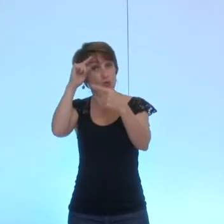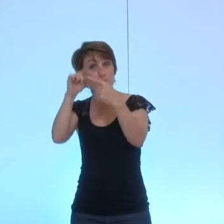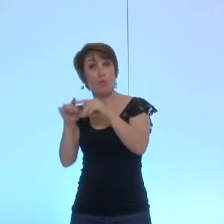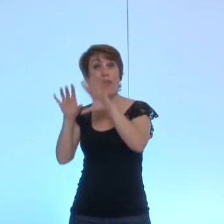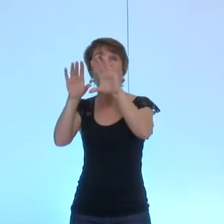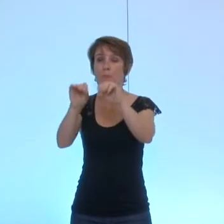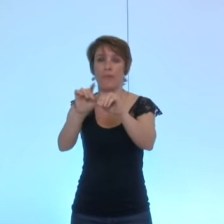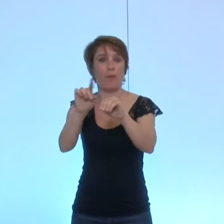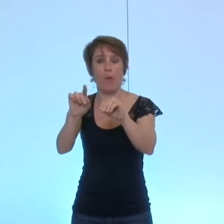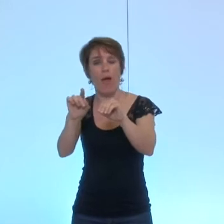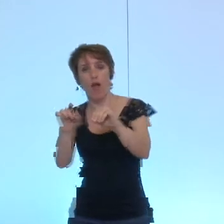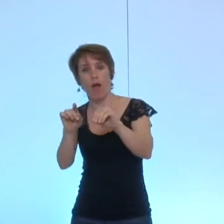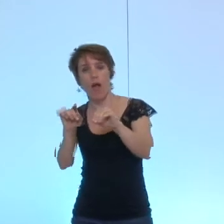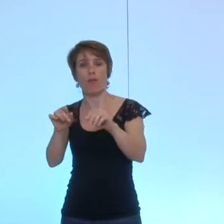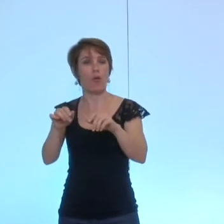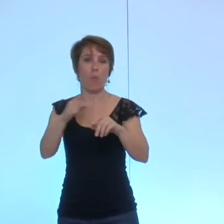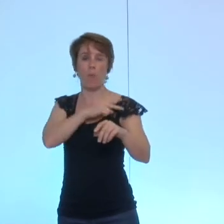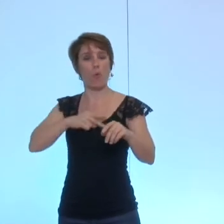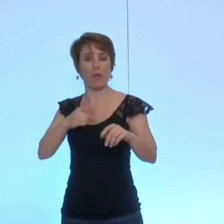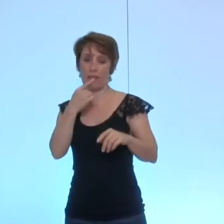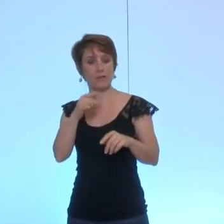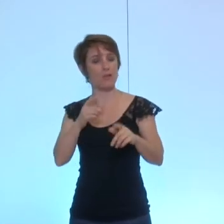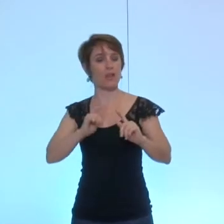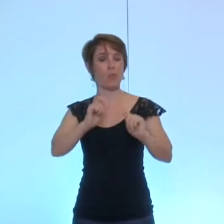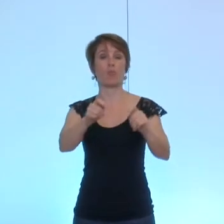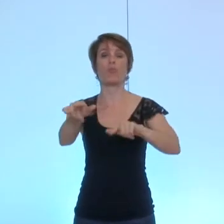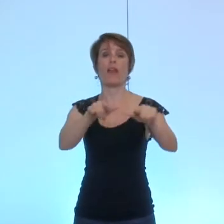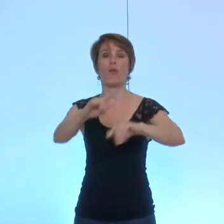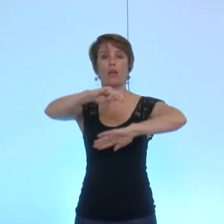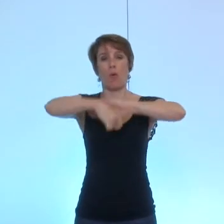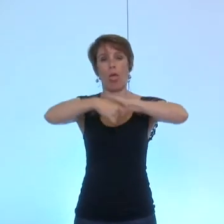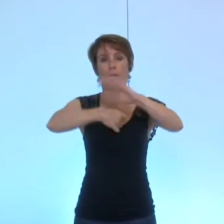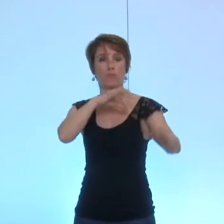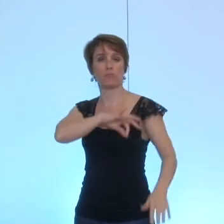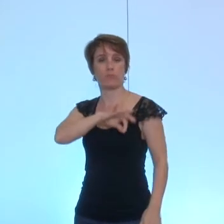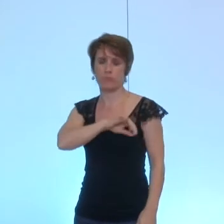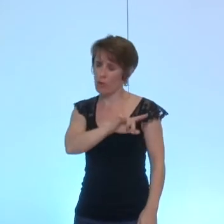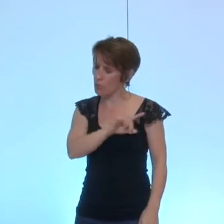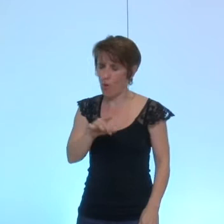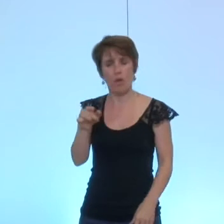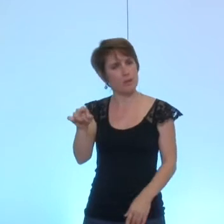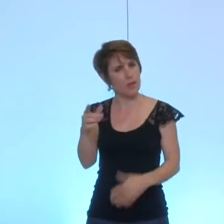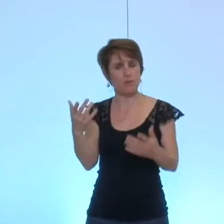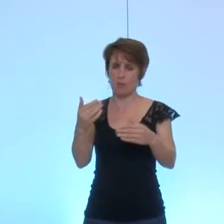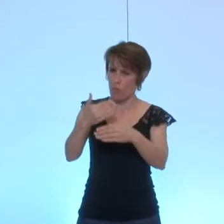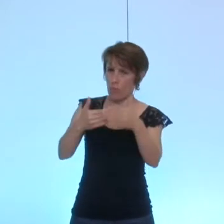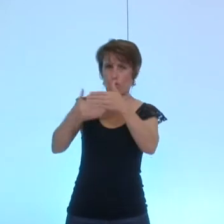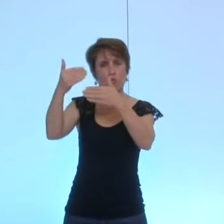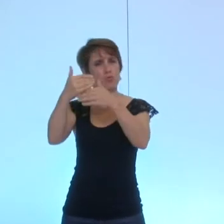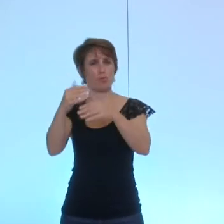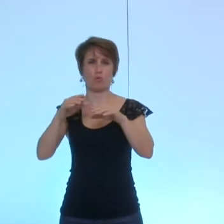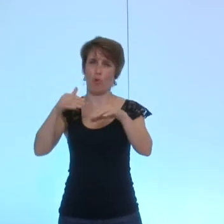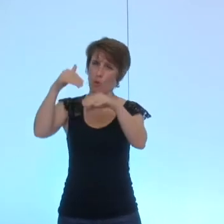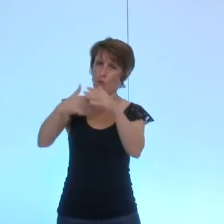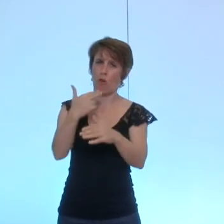spéculation c'est pour y habiter et en général ces projets sont bien étudiés c'est de l'habitat à haute qualité d'usage je